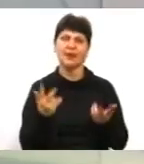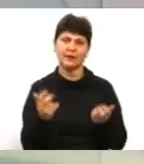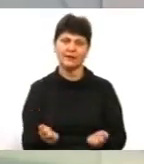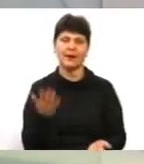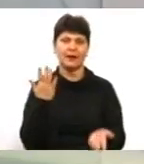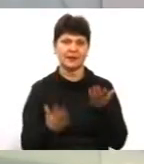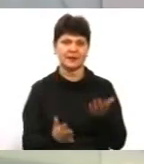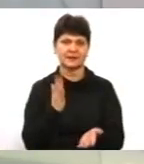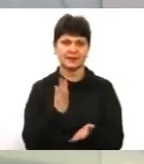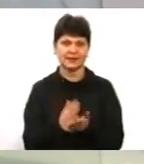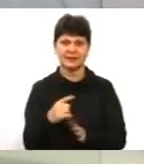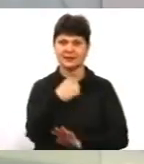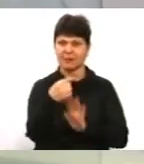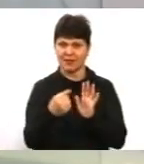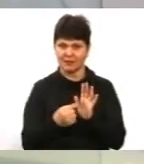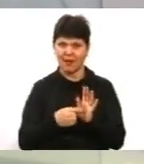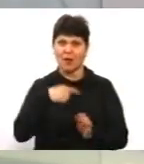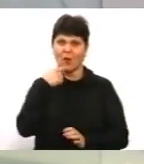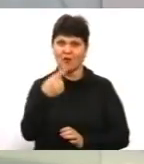ми вас чуємо, говоріть, будь ласка, ваше питання.